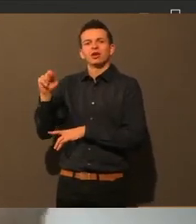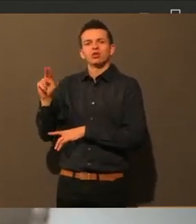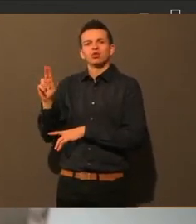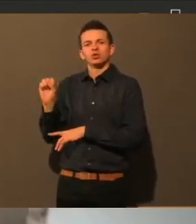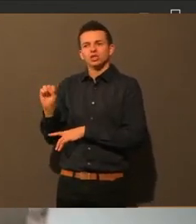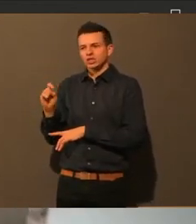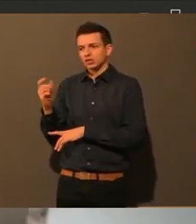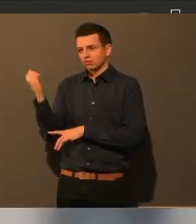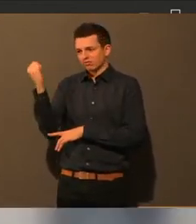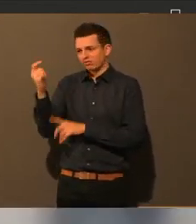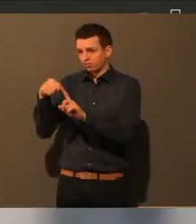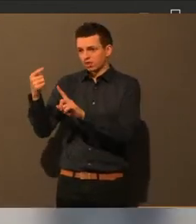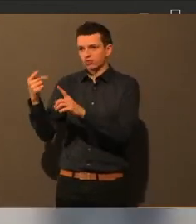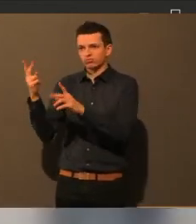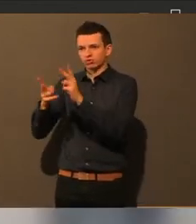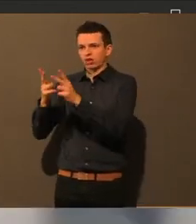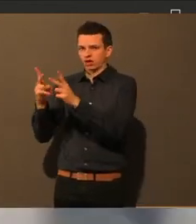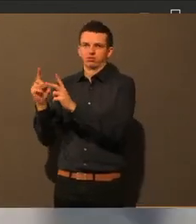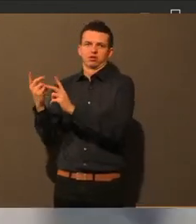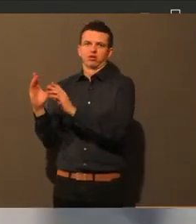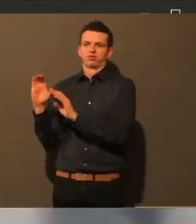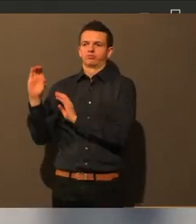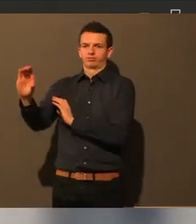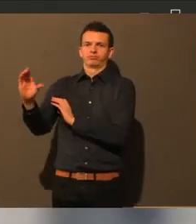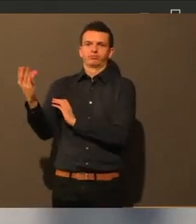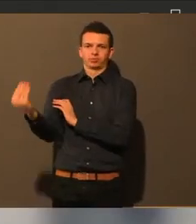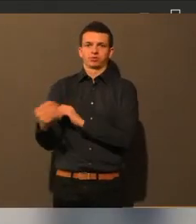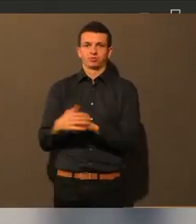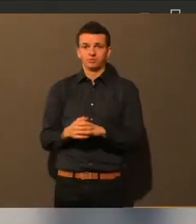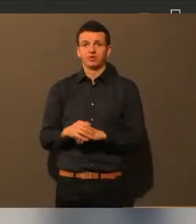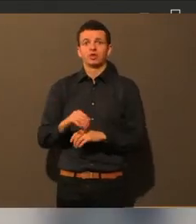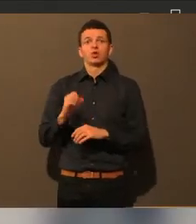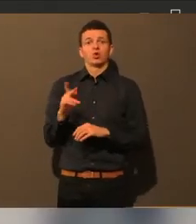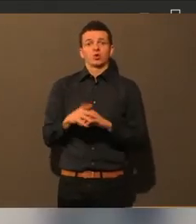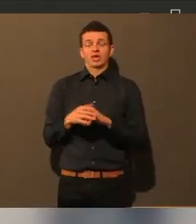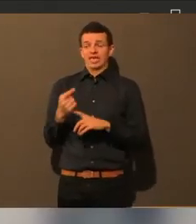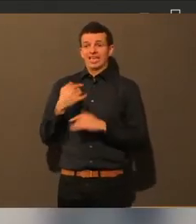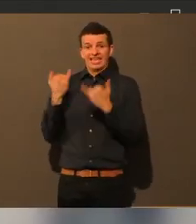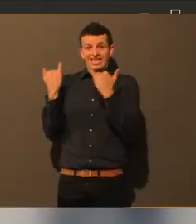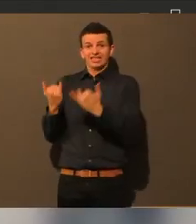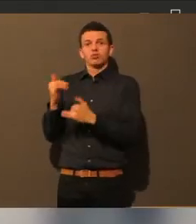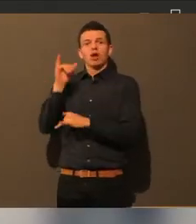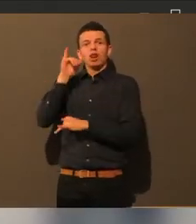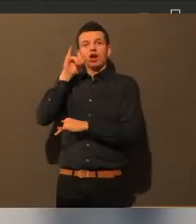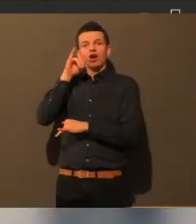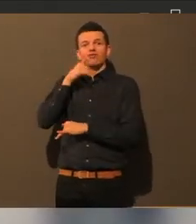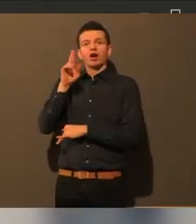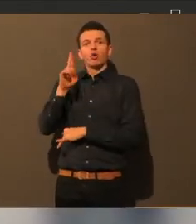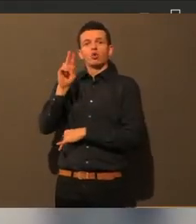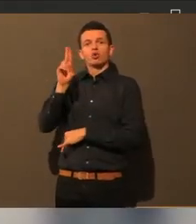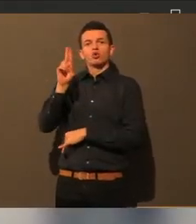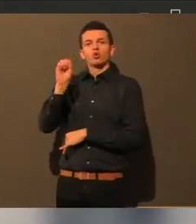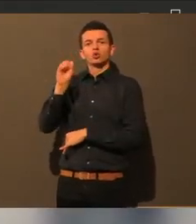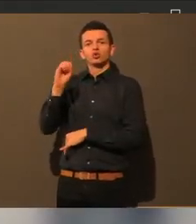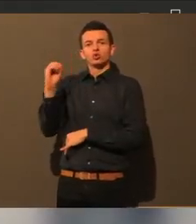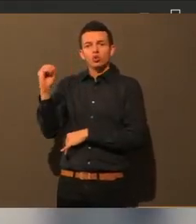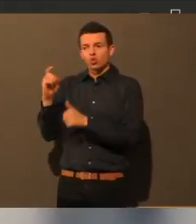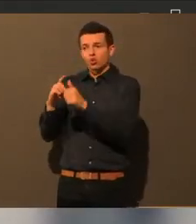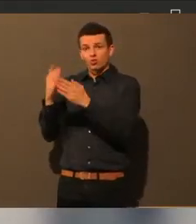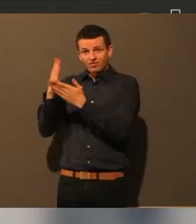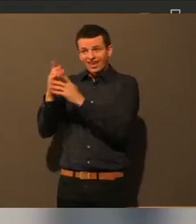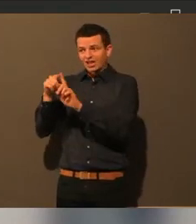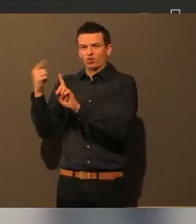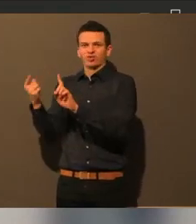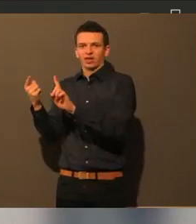Russo, und dann würde ich noch ganz kurz ein paar Sachen aus dem Chat kurz ansprechen, weil dann noch ein paar Fragen aufgeschlafen sind. Frau Russo.